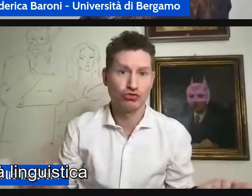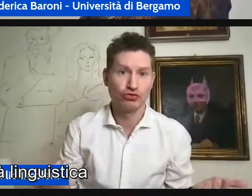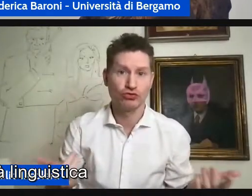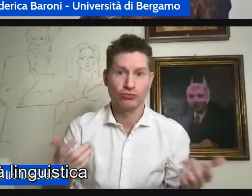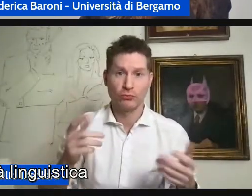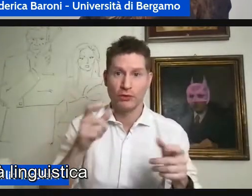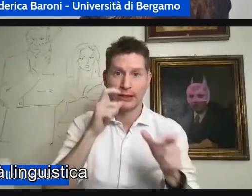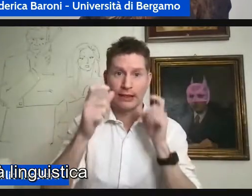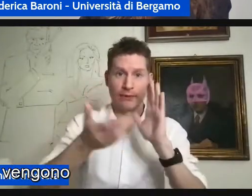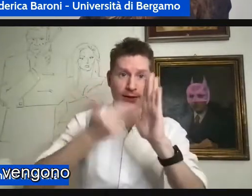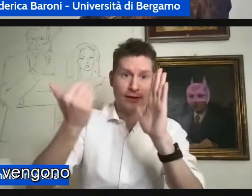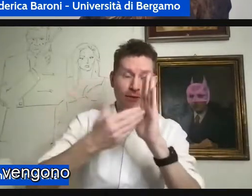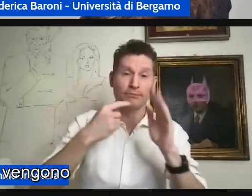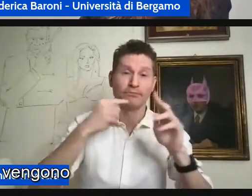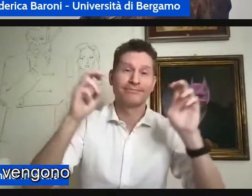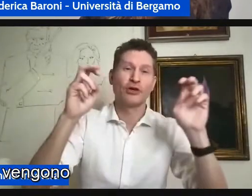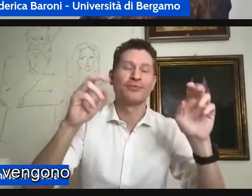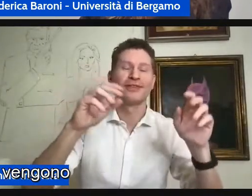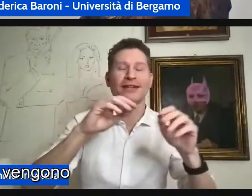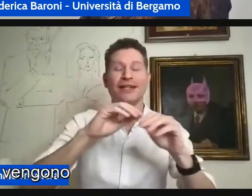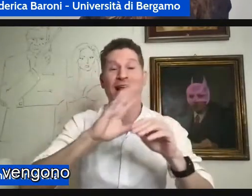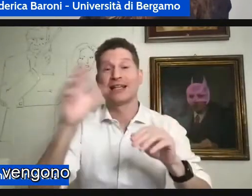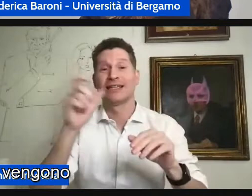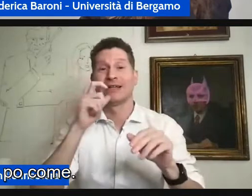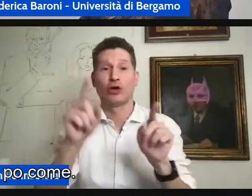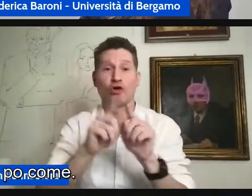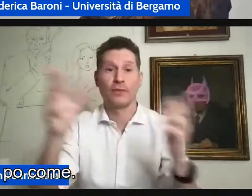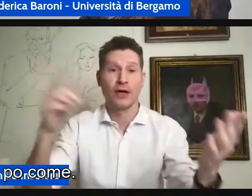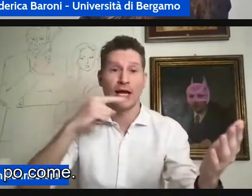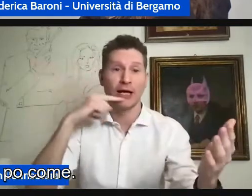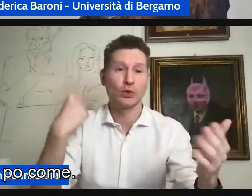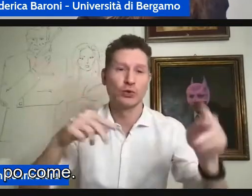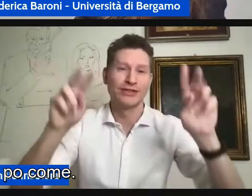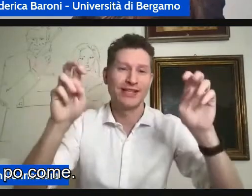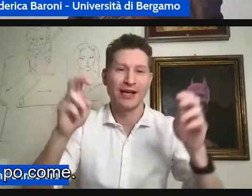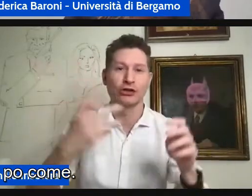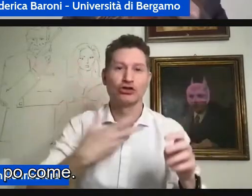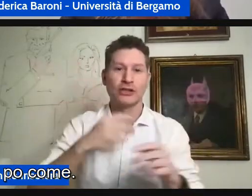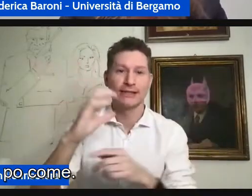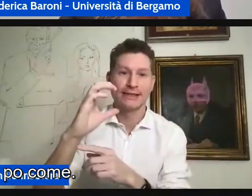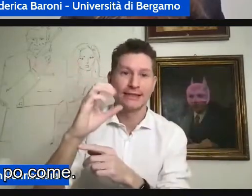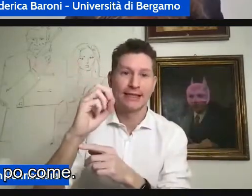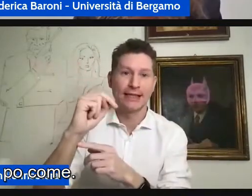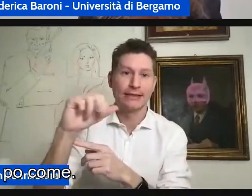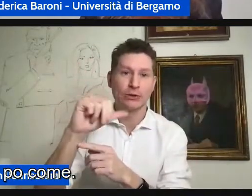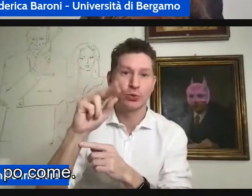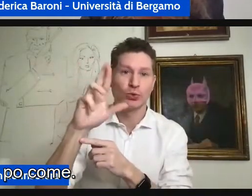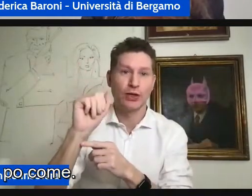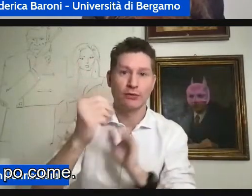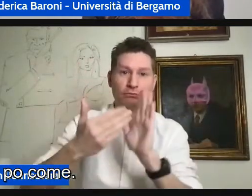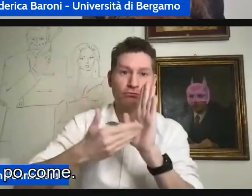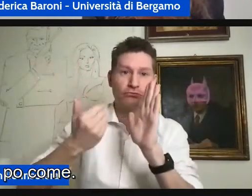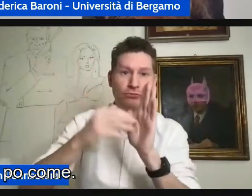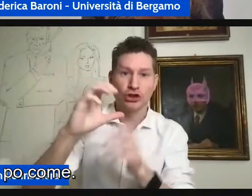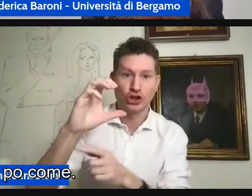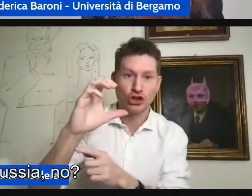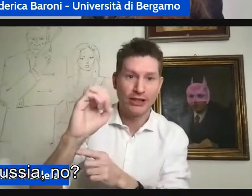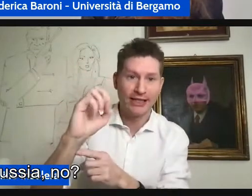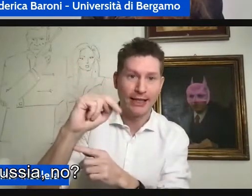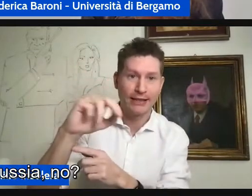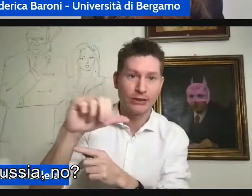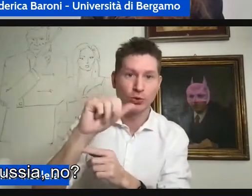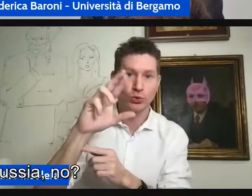quindi l'accessibilità linguistica non c'è perché ci vengono tolti termini è un po' come è